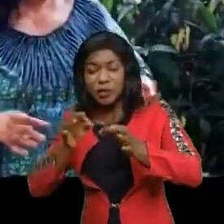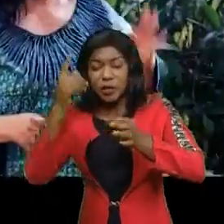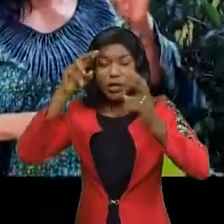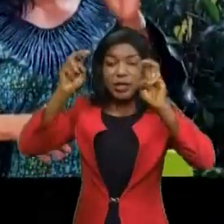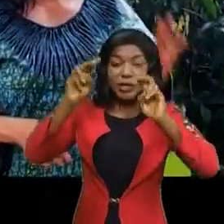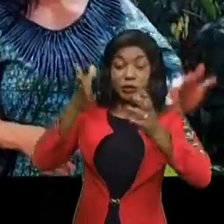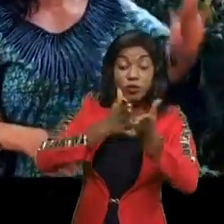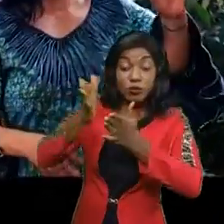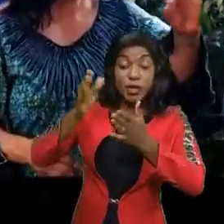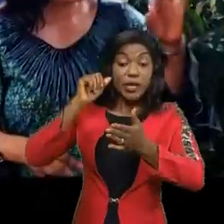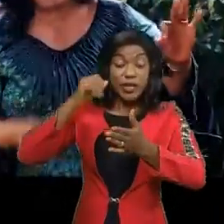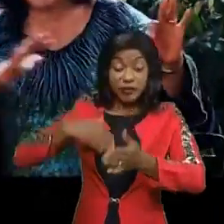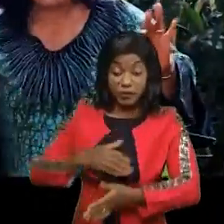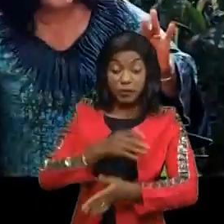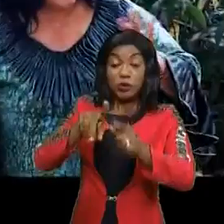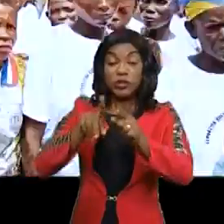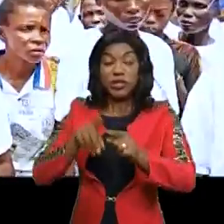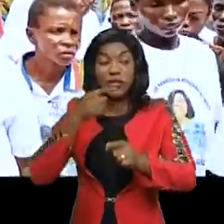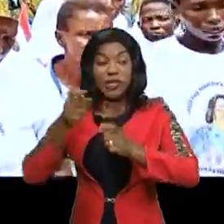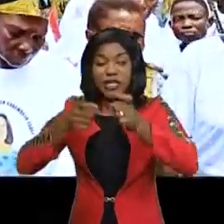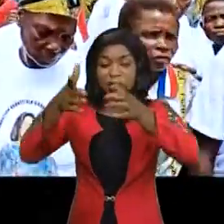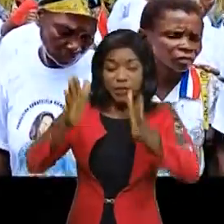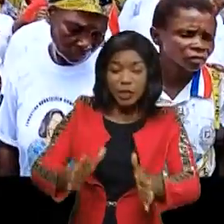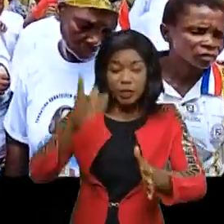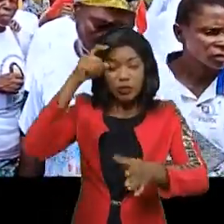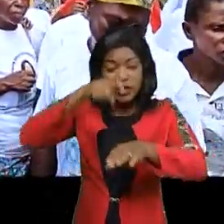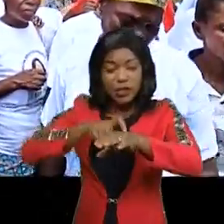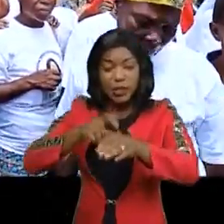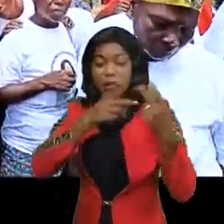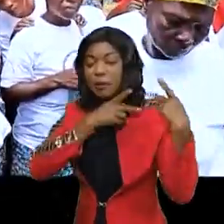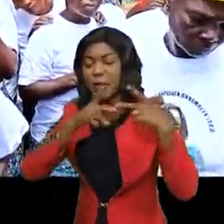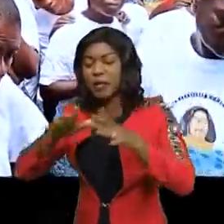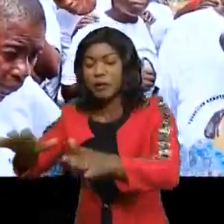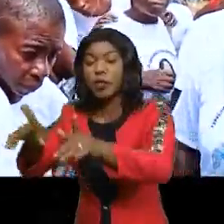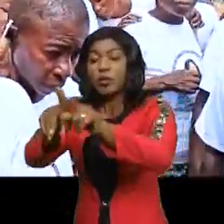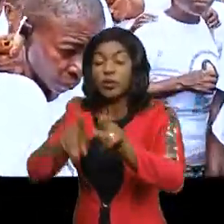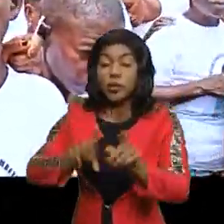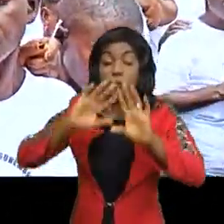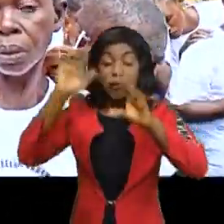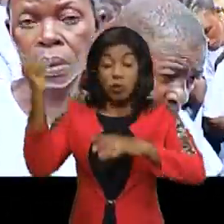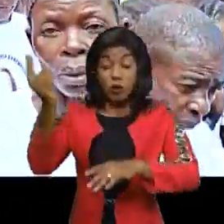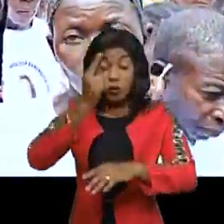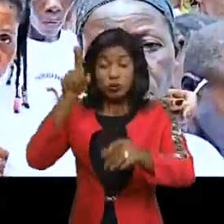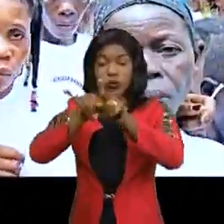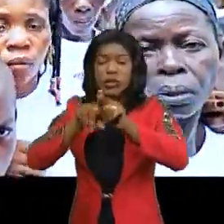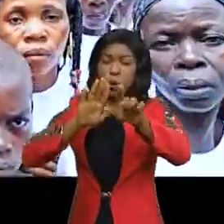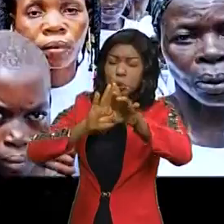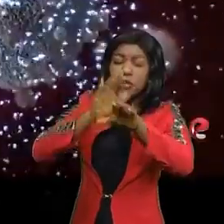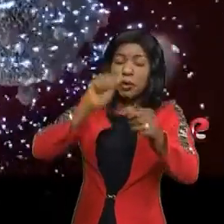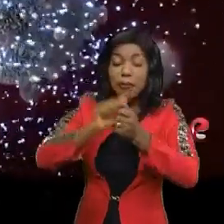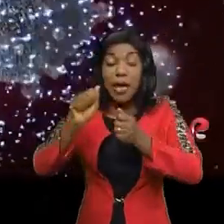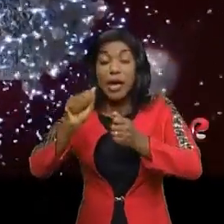des droits de femmes qui a mis l'accent sur les leaderships de la femme en ce temps de pandémie. En ce moment où le monde est frappé par cette maladie,